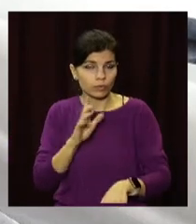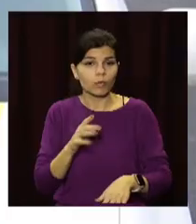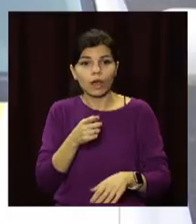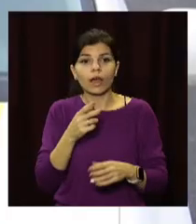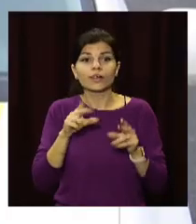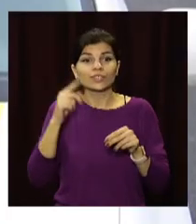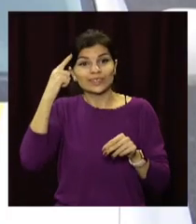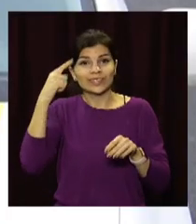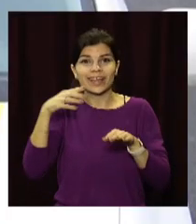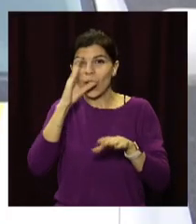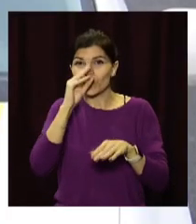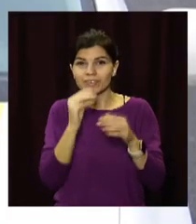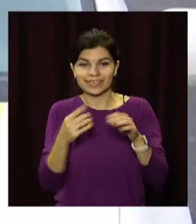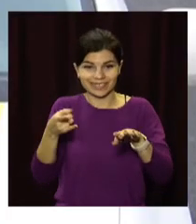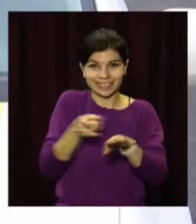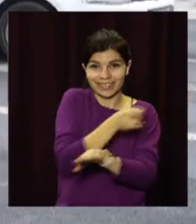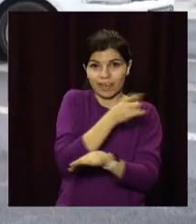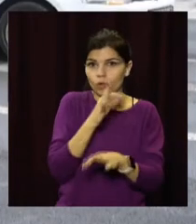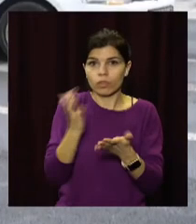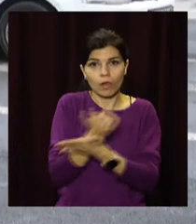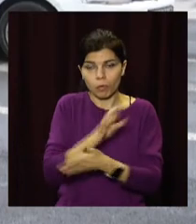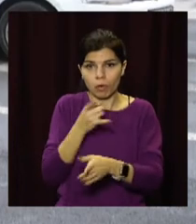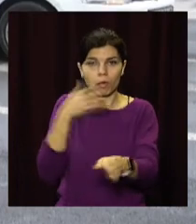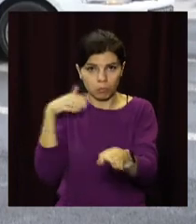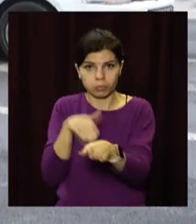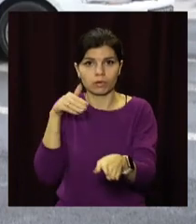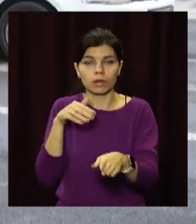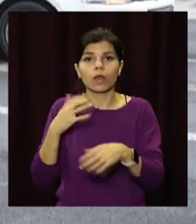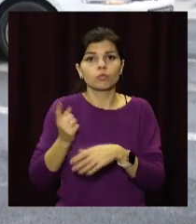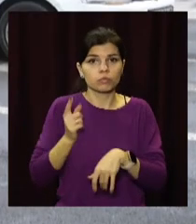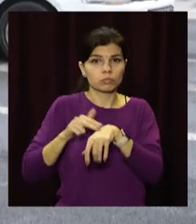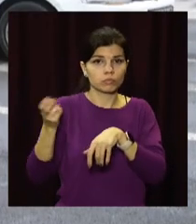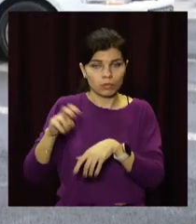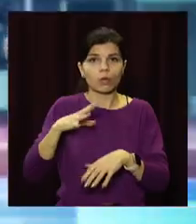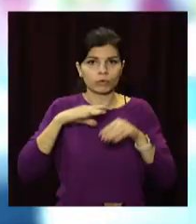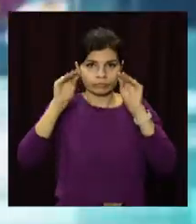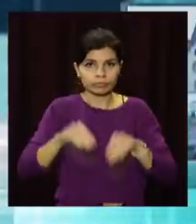врізався в Фольксваген. На місце прибули патрульні та склали адмінпротокол за фактом ДТП.